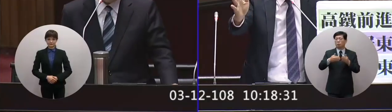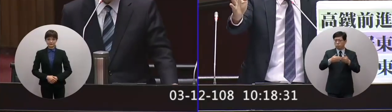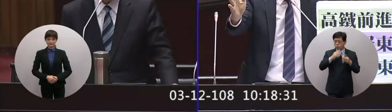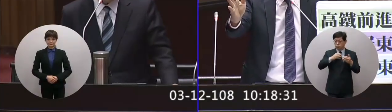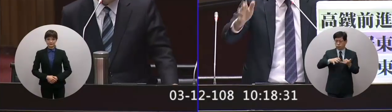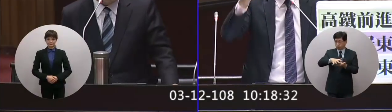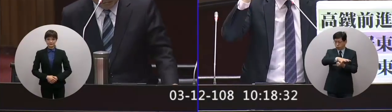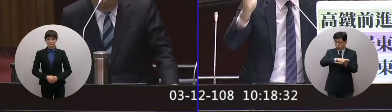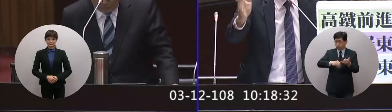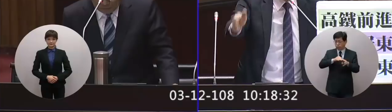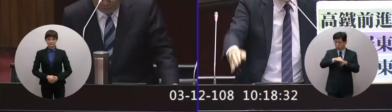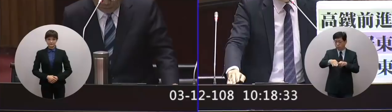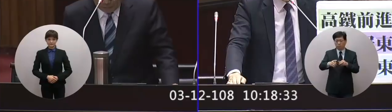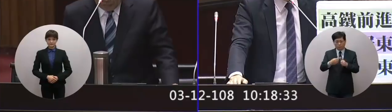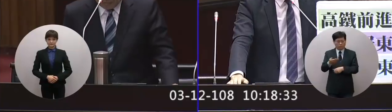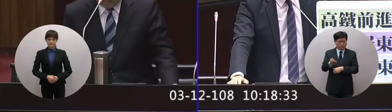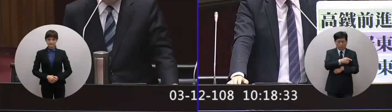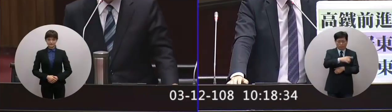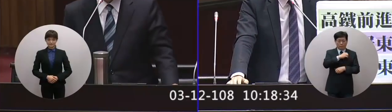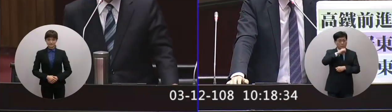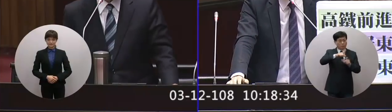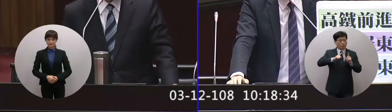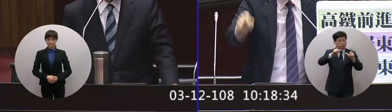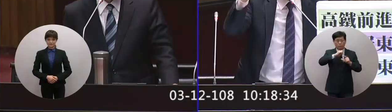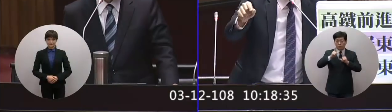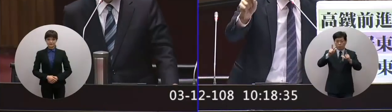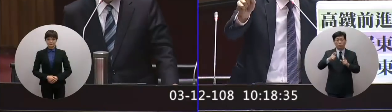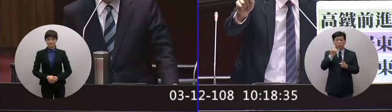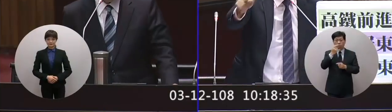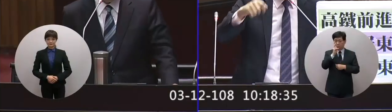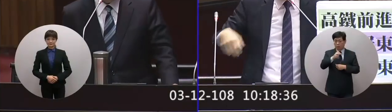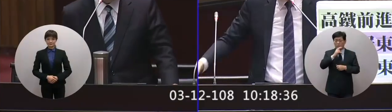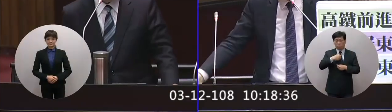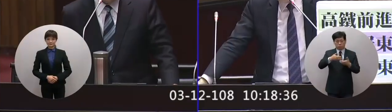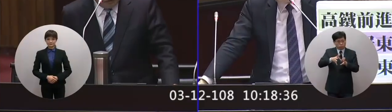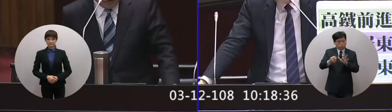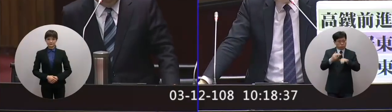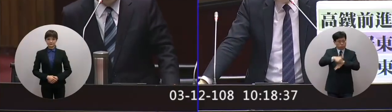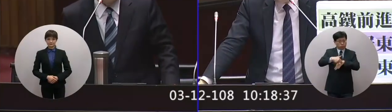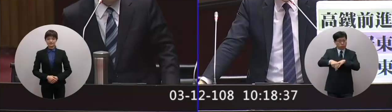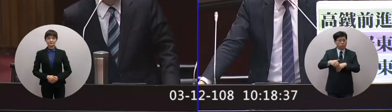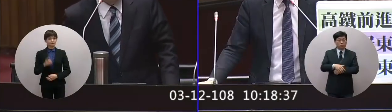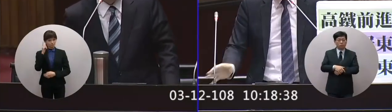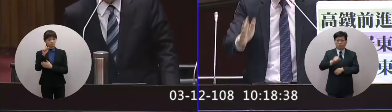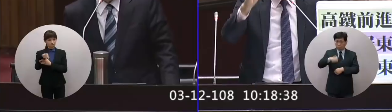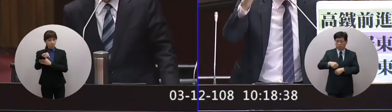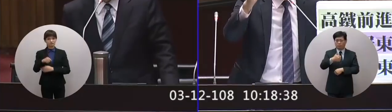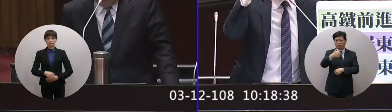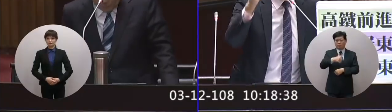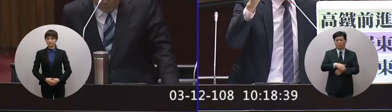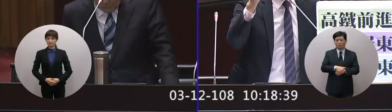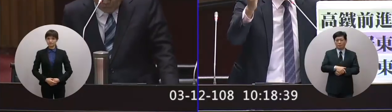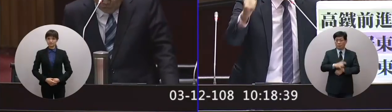環島高鐵之前先前進雙東院長願不願指示部長往這個方向去努力規劃願意好 謝謝